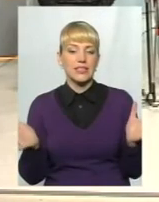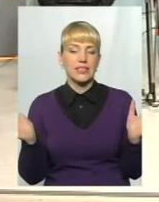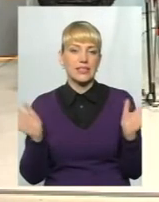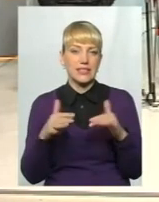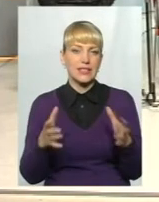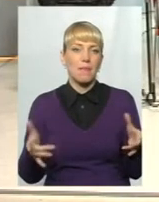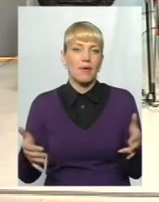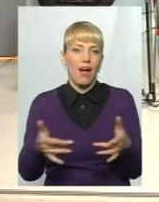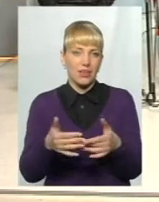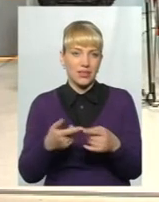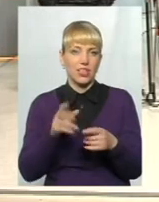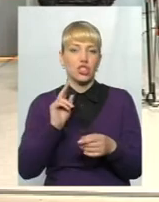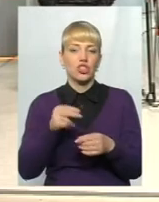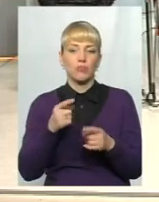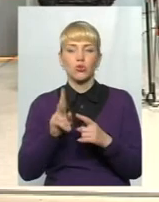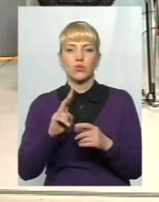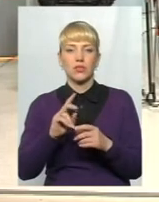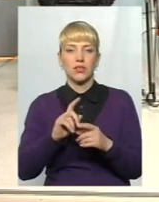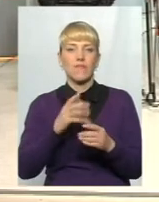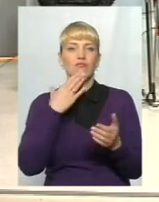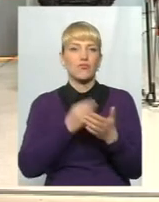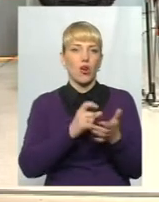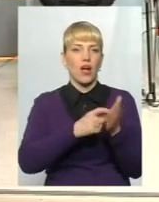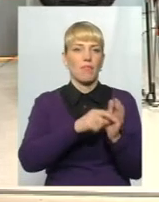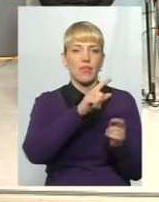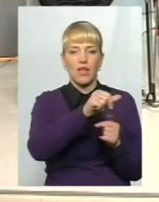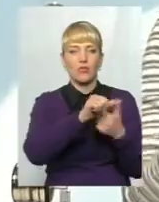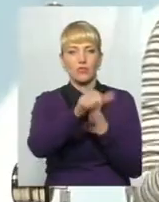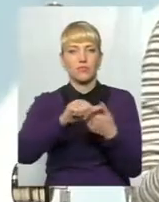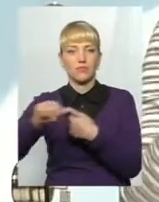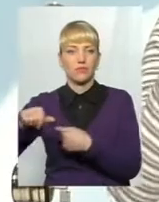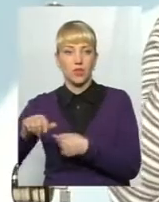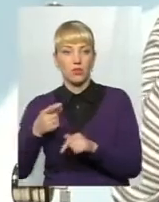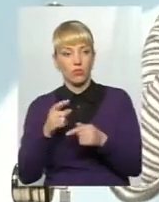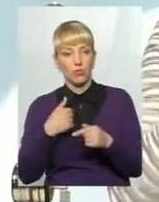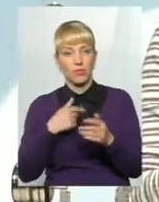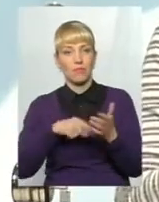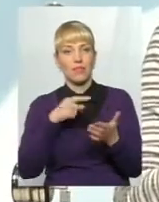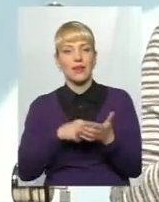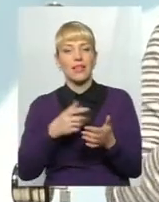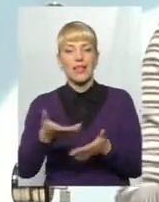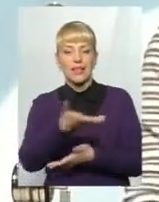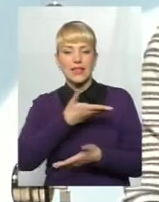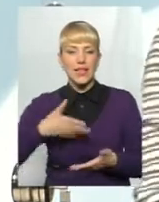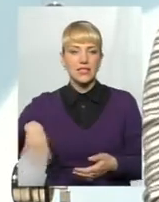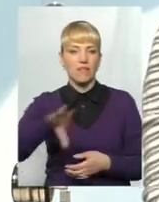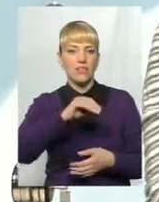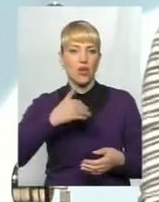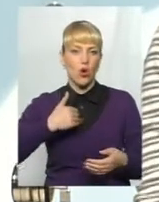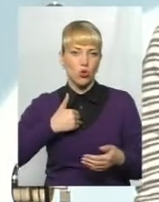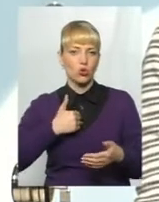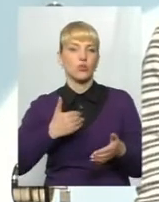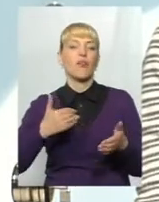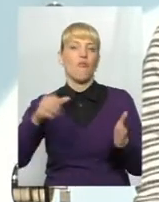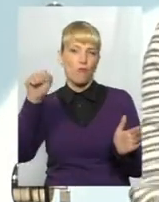тих, хто розкиданий в своїх кабінетах чи вдома працює. В тому і питання. Нас просто хочуть вбити і просто хочуть відвести